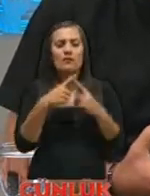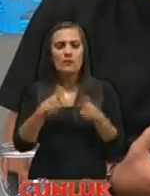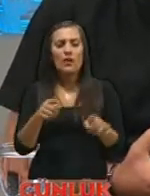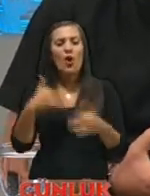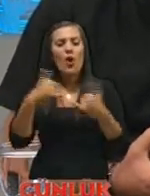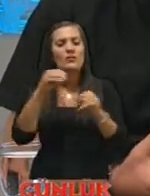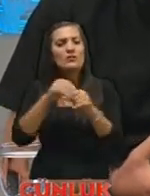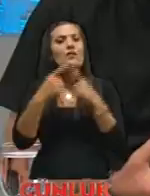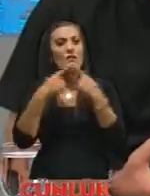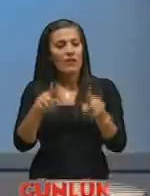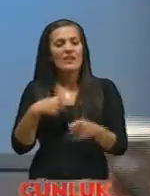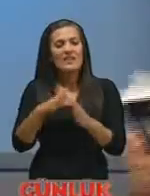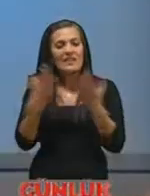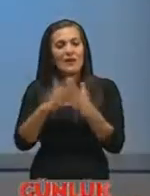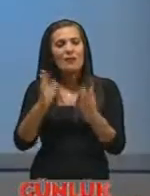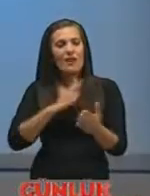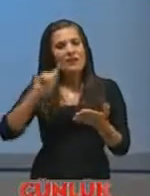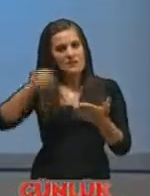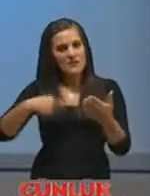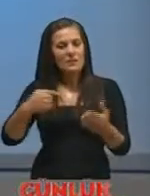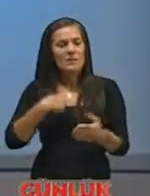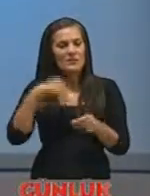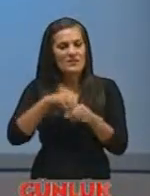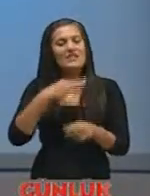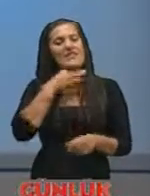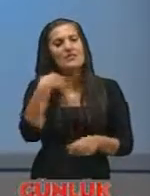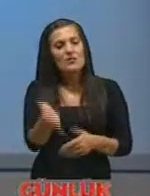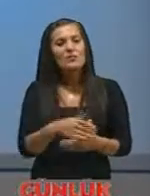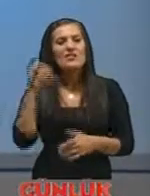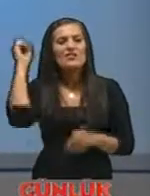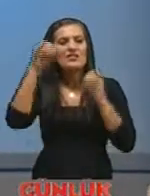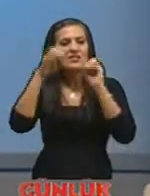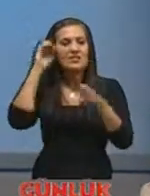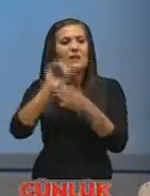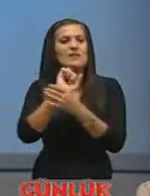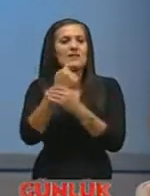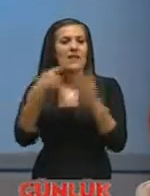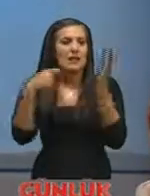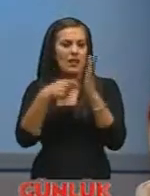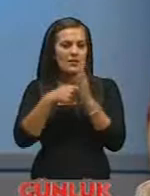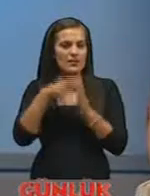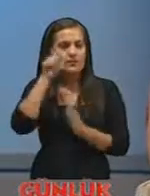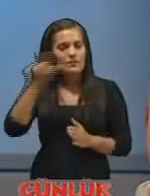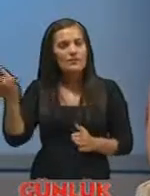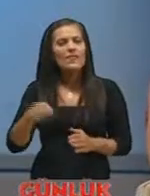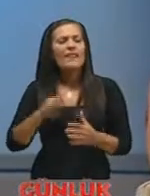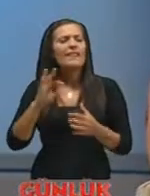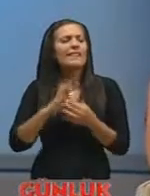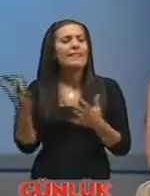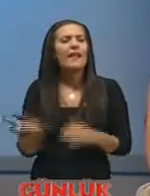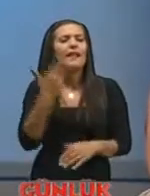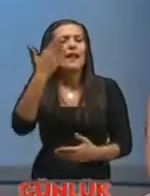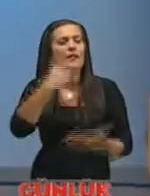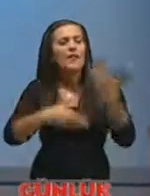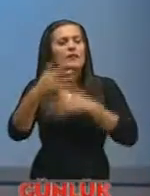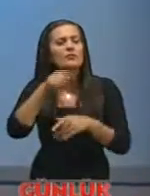çünkü oyunlar farklı peki kitabınız var imzaladınız benim için de teşekkür ediyorum ışıklandırma sanatı adında neler anlattınız